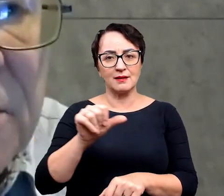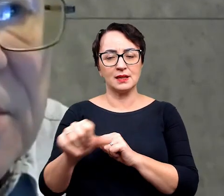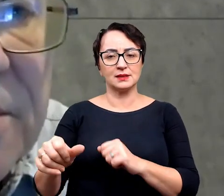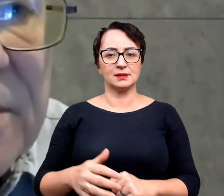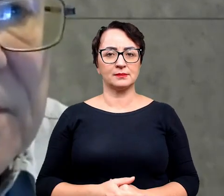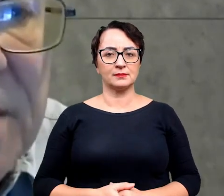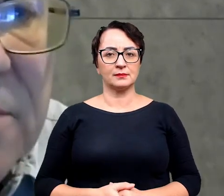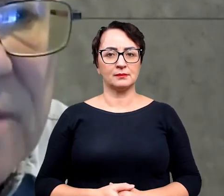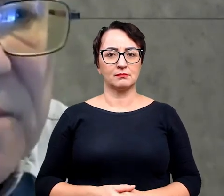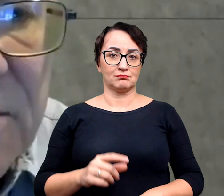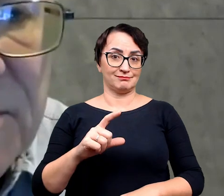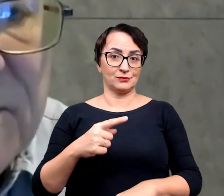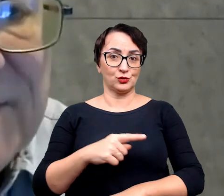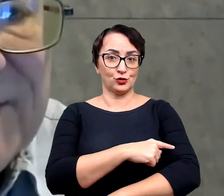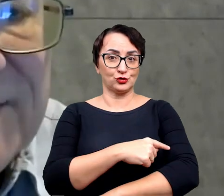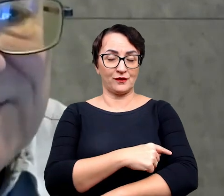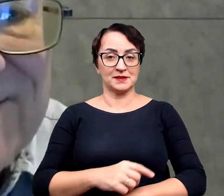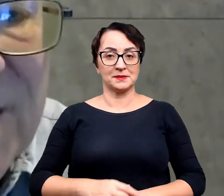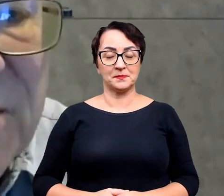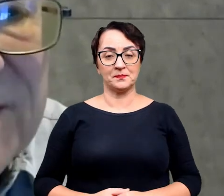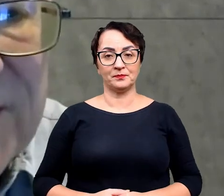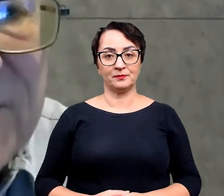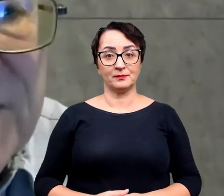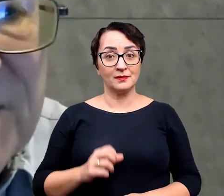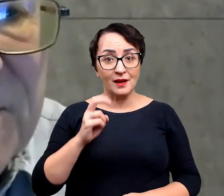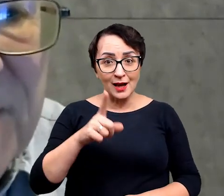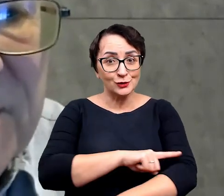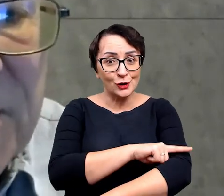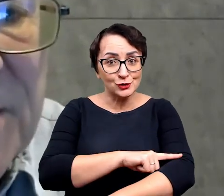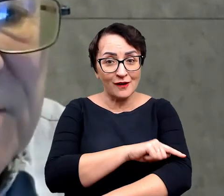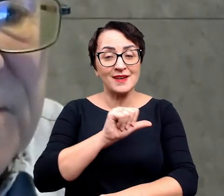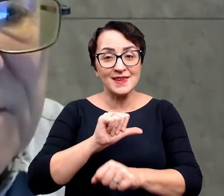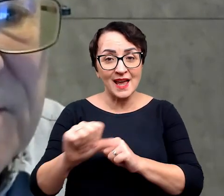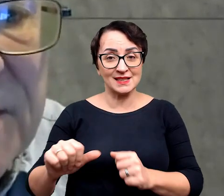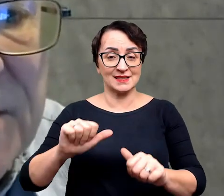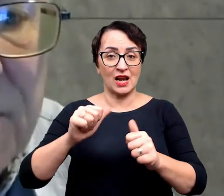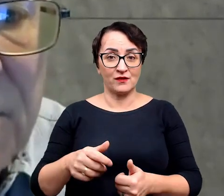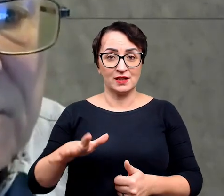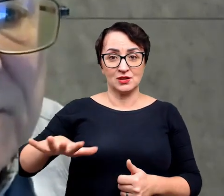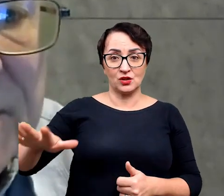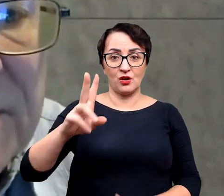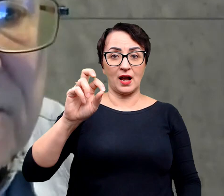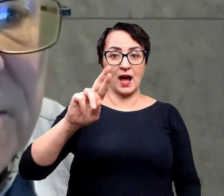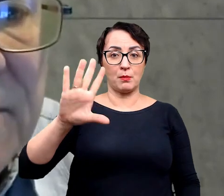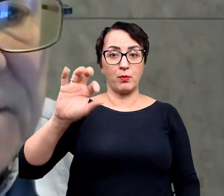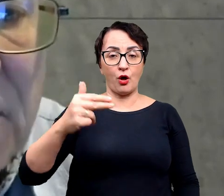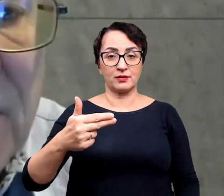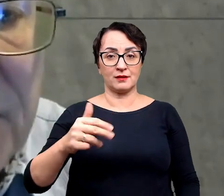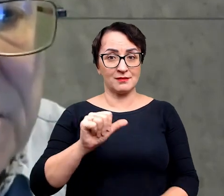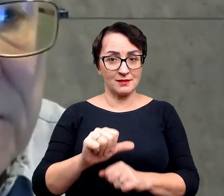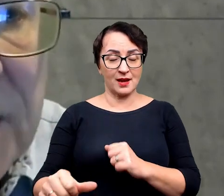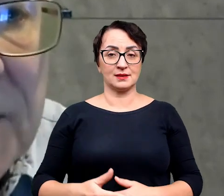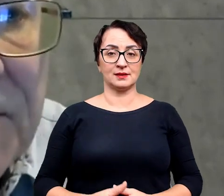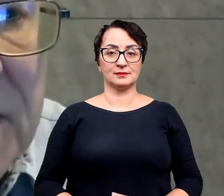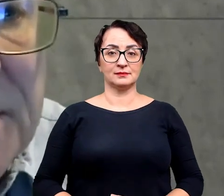konserwatlagerstety, on znajduje się w Sosnowcu. Także tak, Sosnowcu mamy takie stanowisko z karbonu, dokładnie w Westfalu